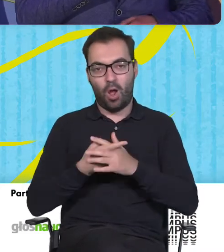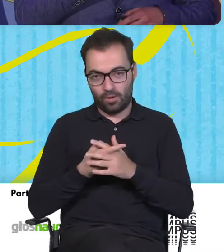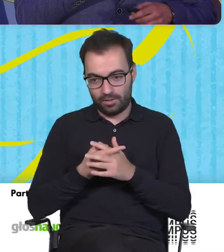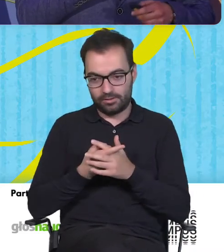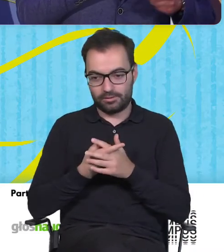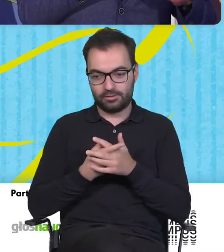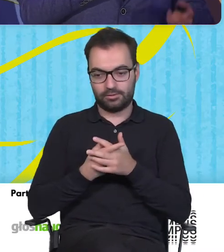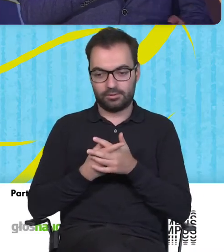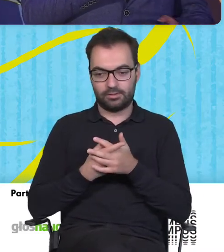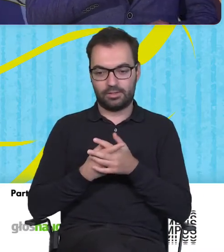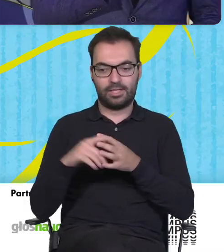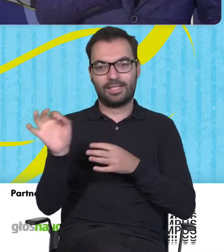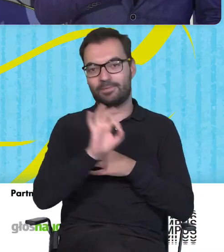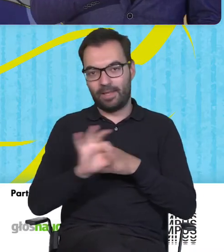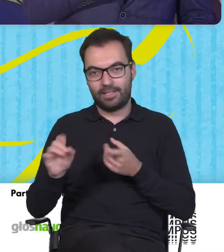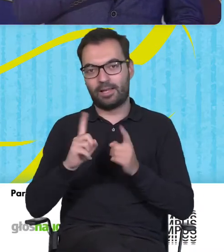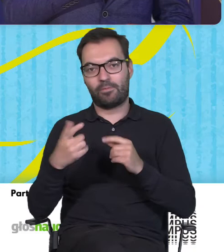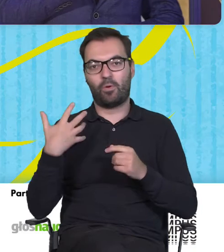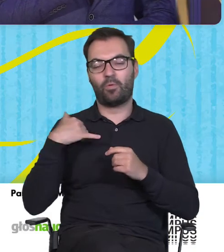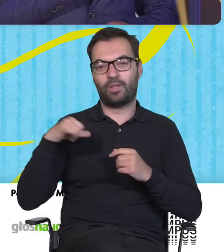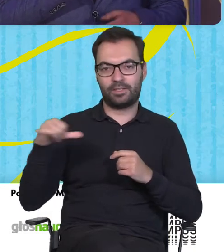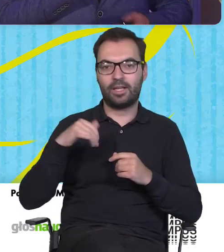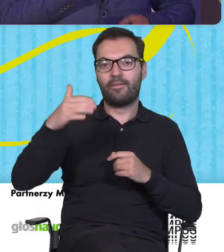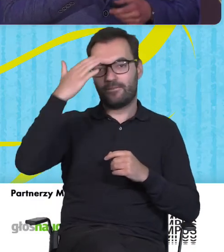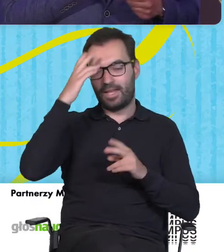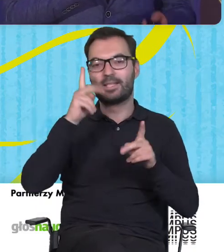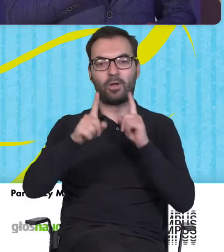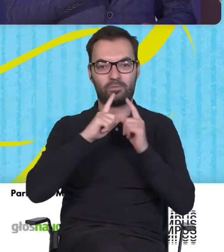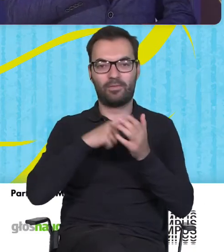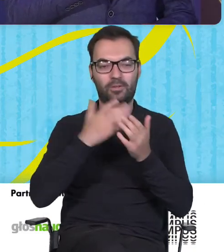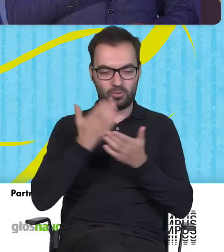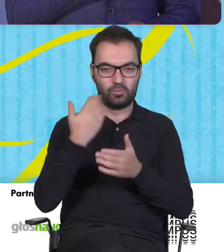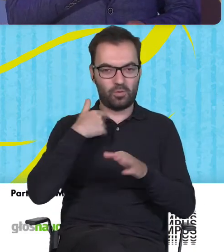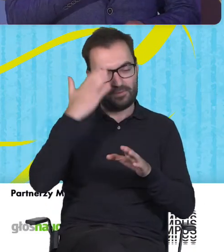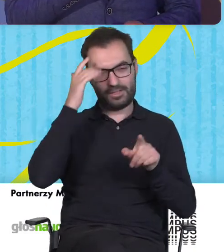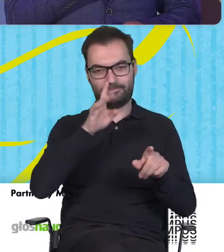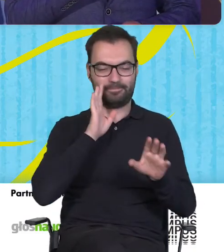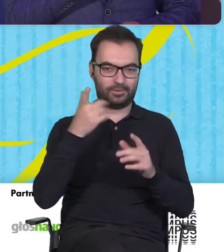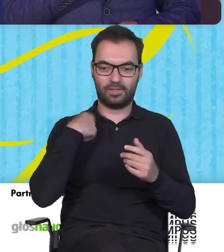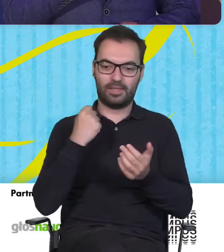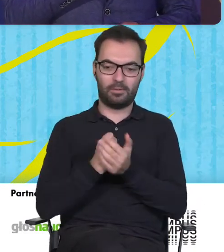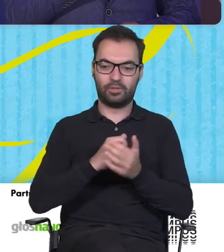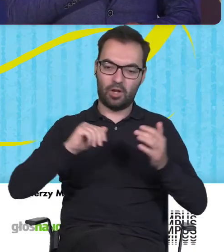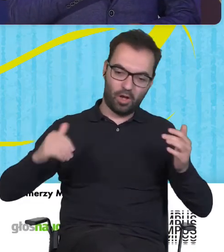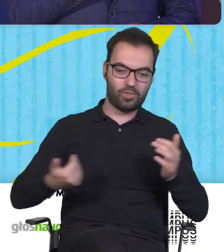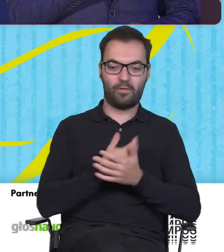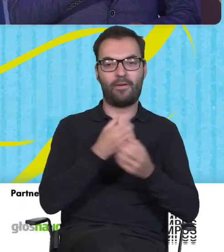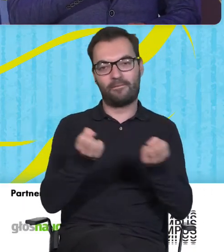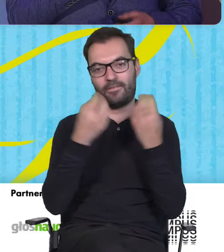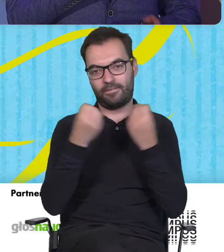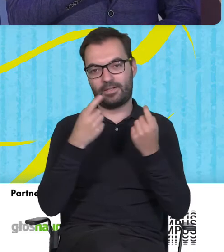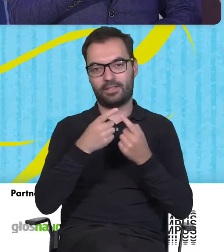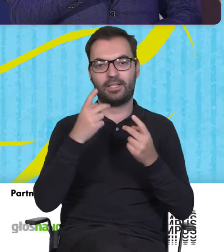się dany specjalista bądź rówieśnik wiedziałby z kim już rozmawiał i nie trzeba by było od nowa nakreślać